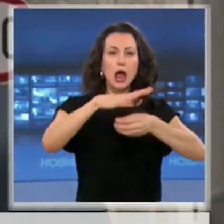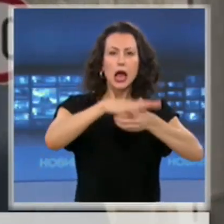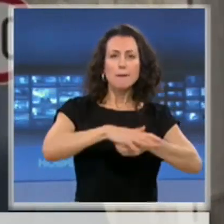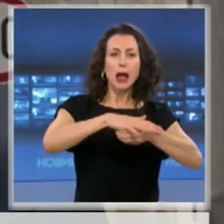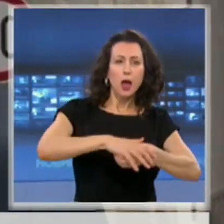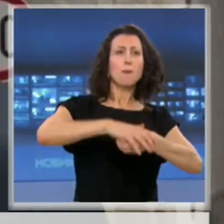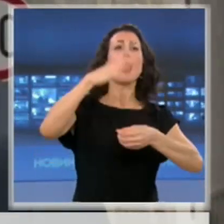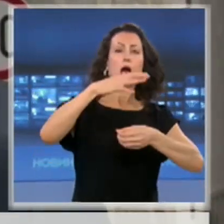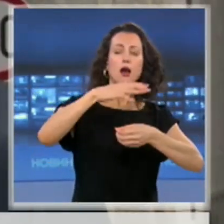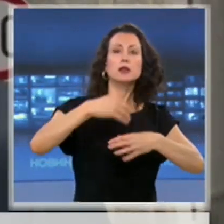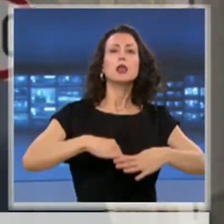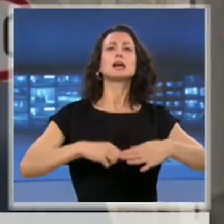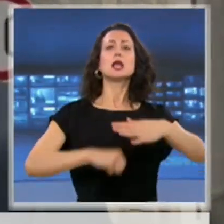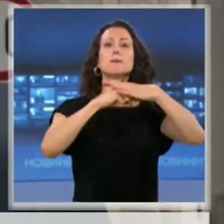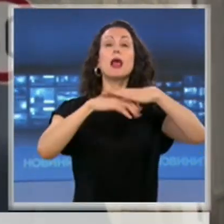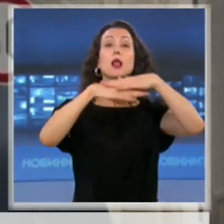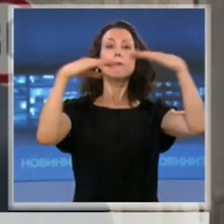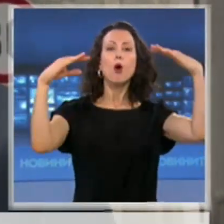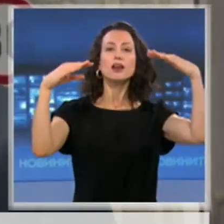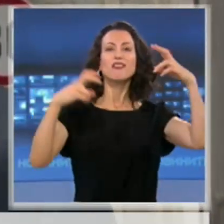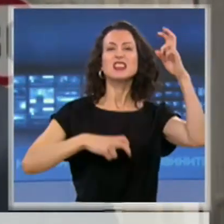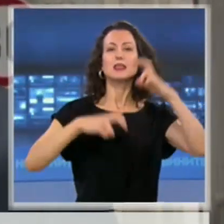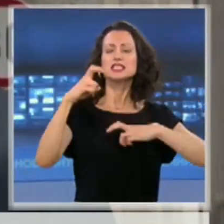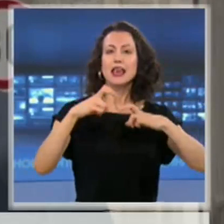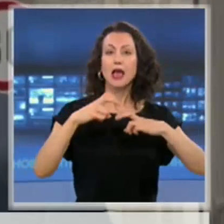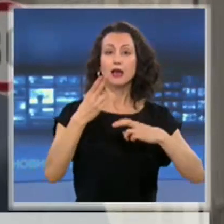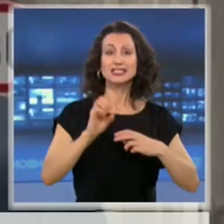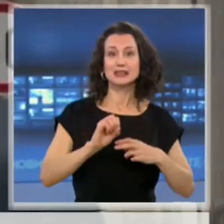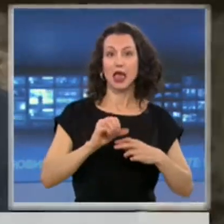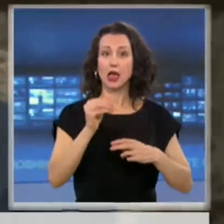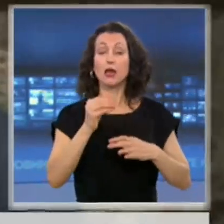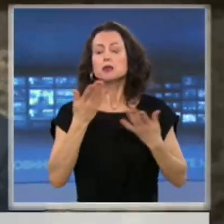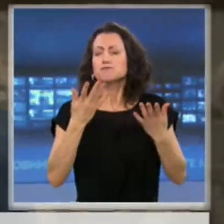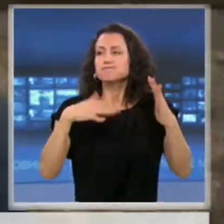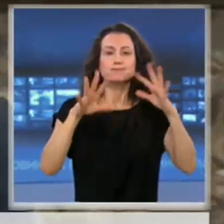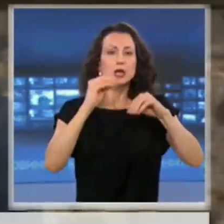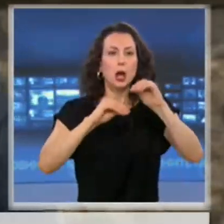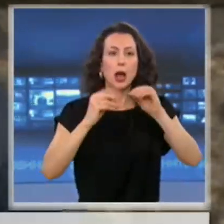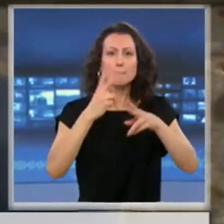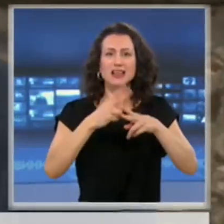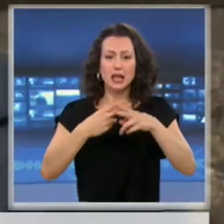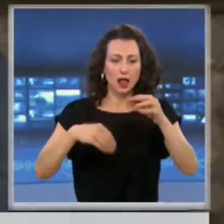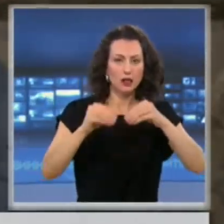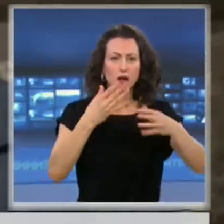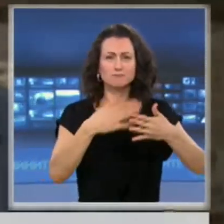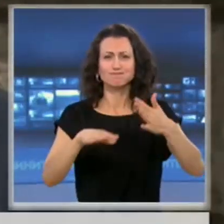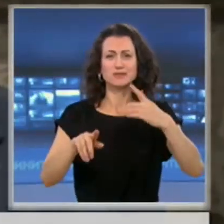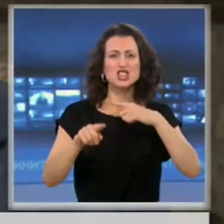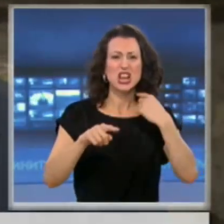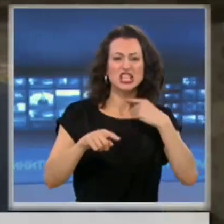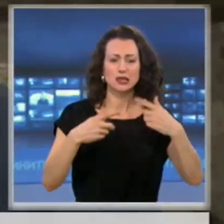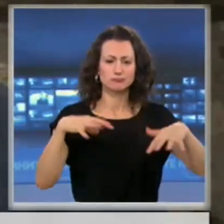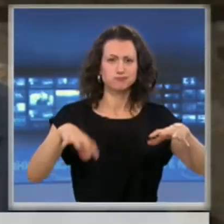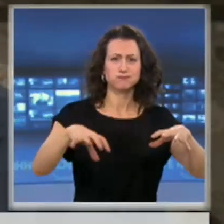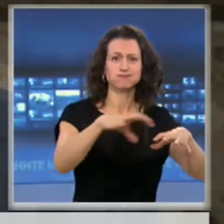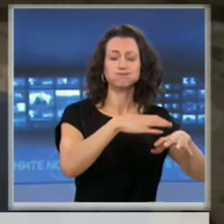покрива на цеха и са причинени материални щити. Материалните щити се изразяват в увреждане